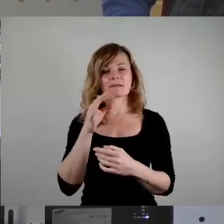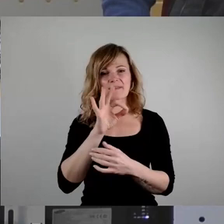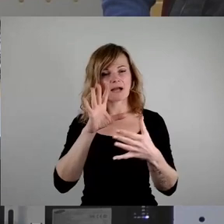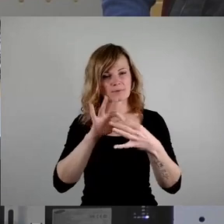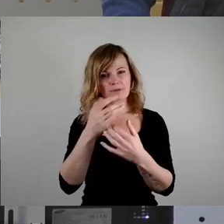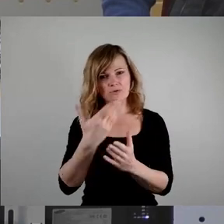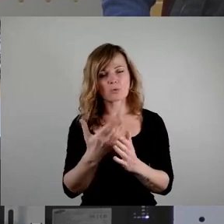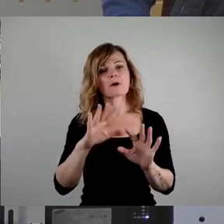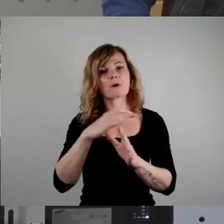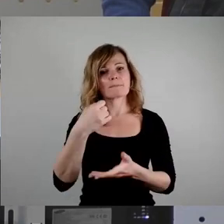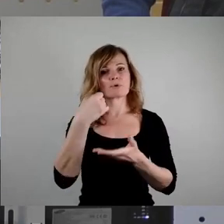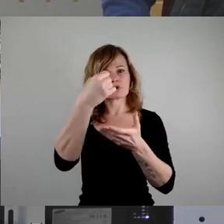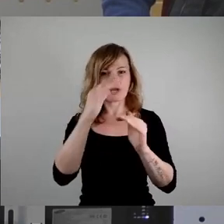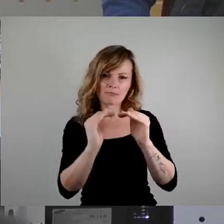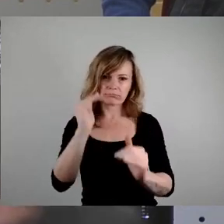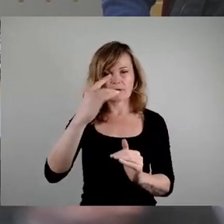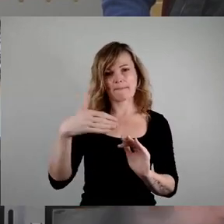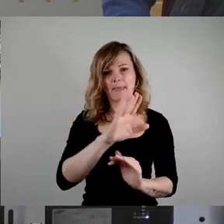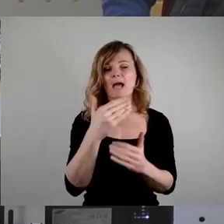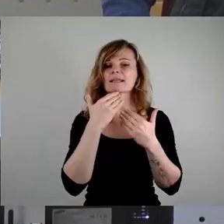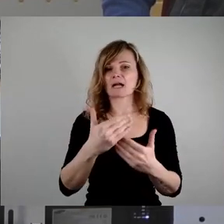der Stadtbezirke wieder zu vergrößern. Danke.